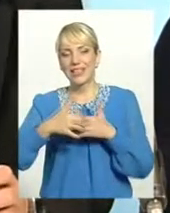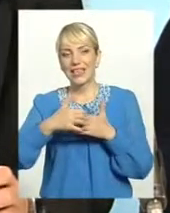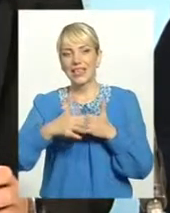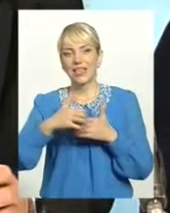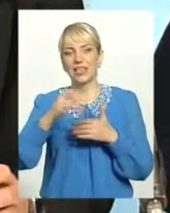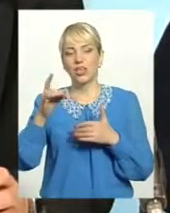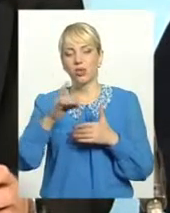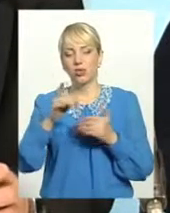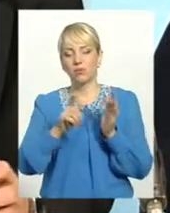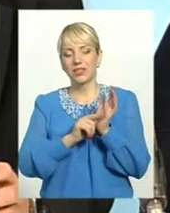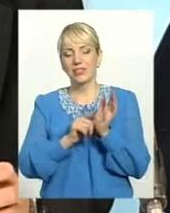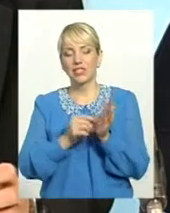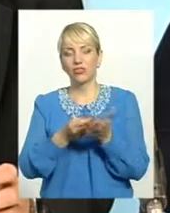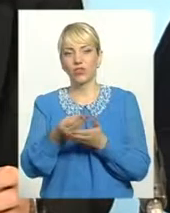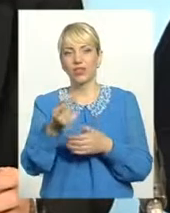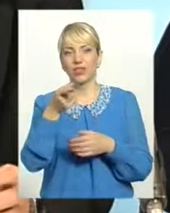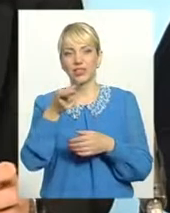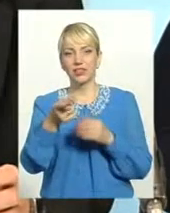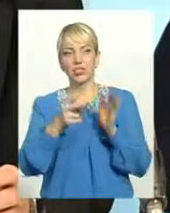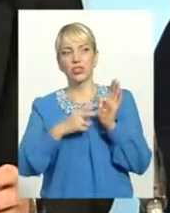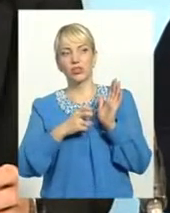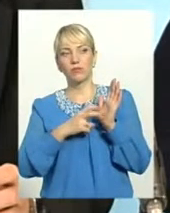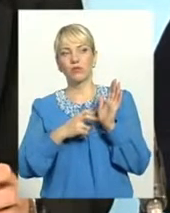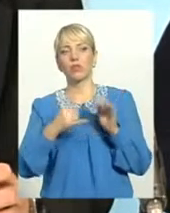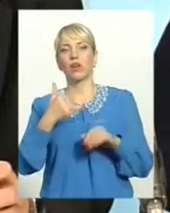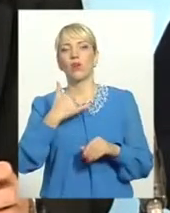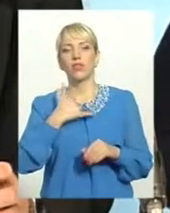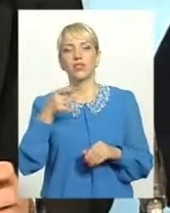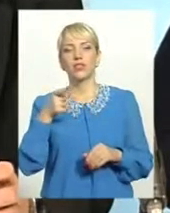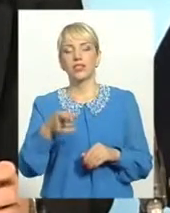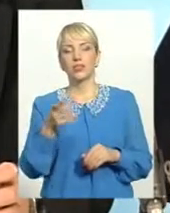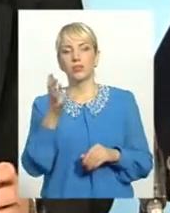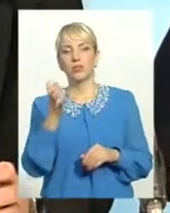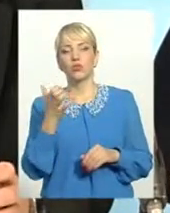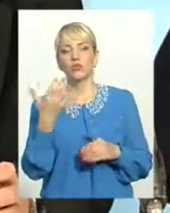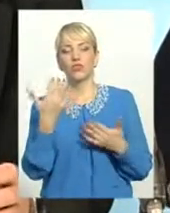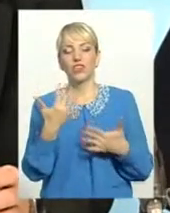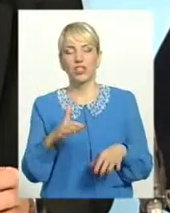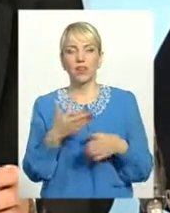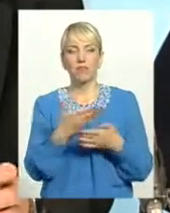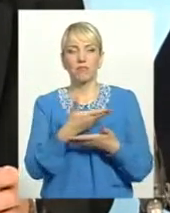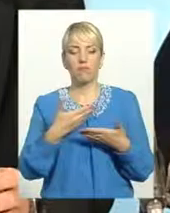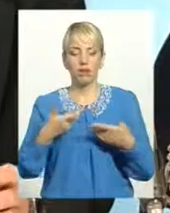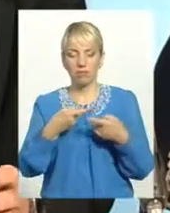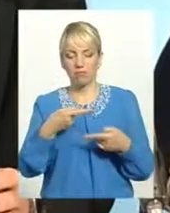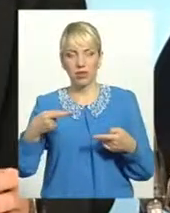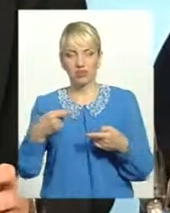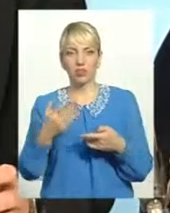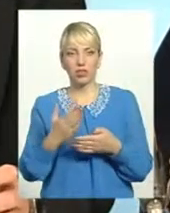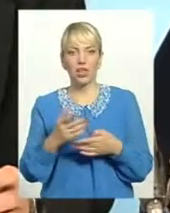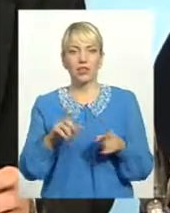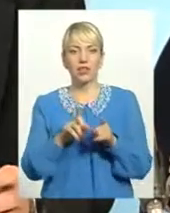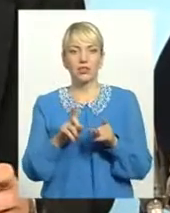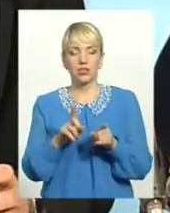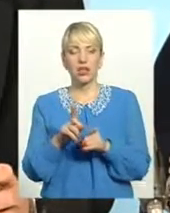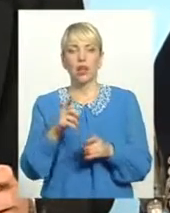виплати 1700 гривень, у нас 1500 гривень. Тобто от ми вже наскільки мінусуємо. І точністенько так